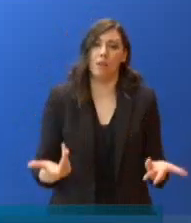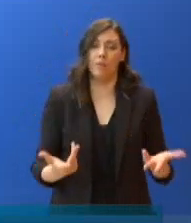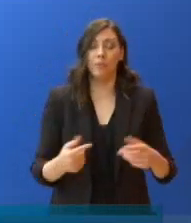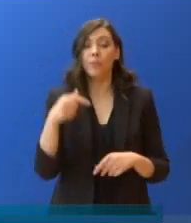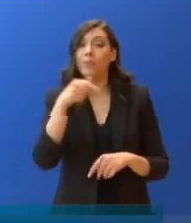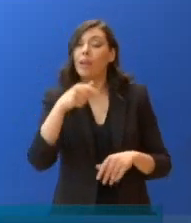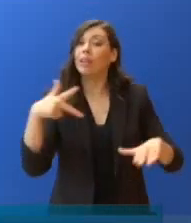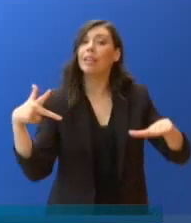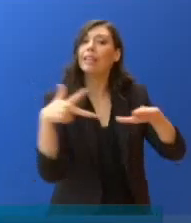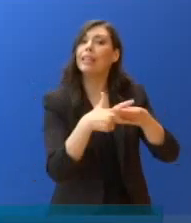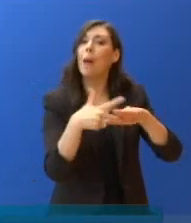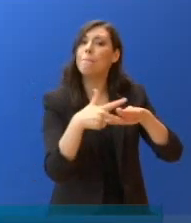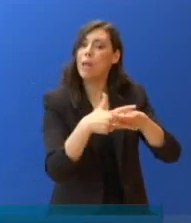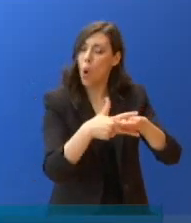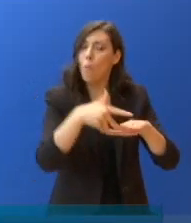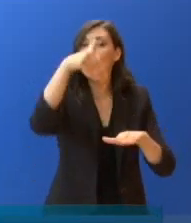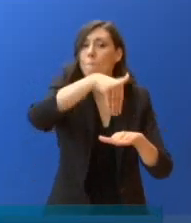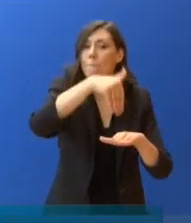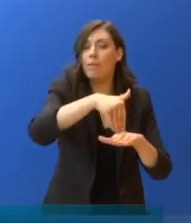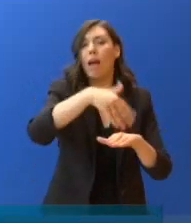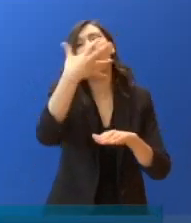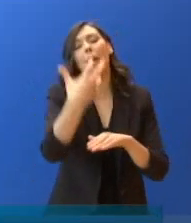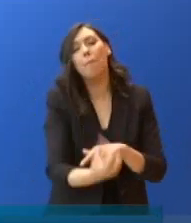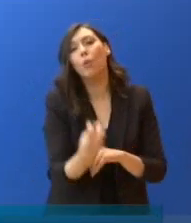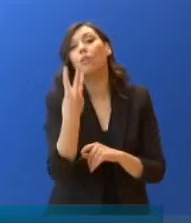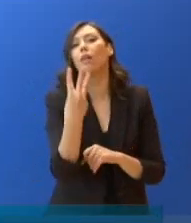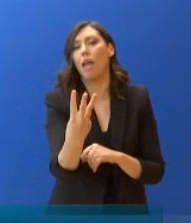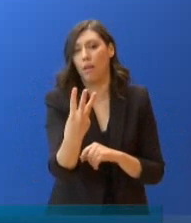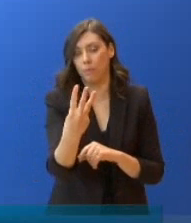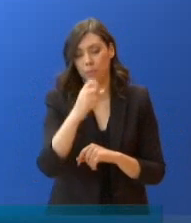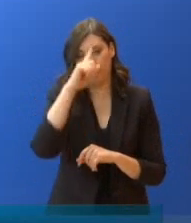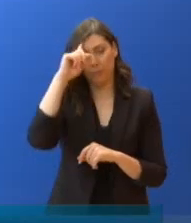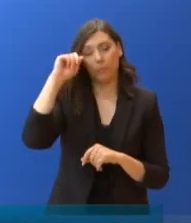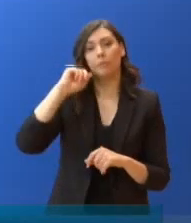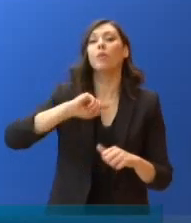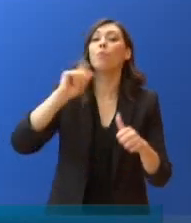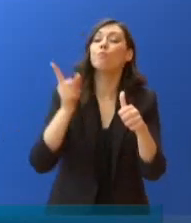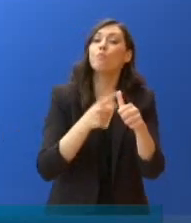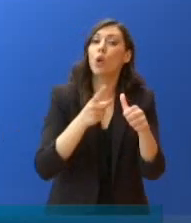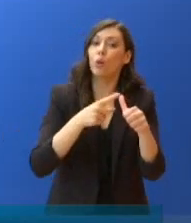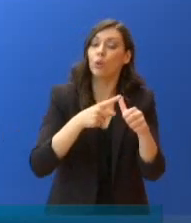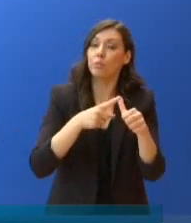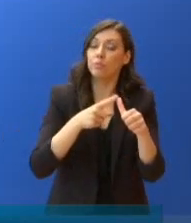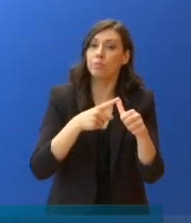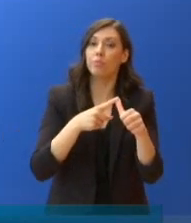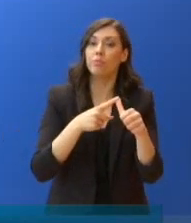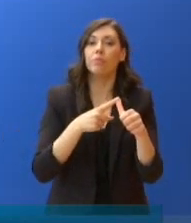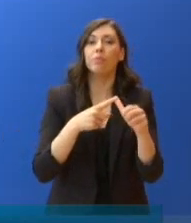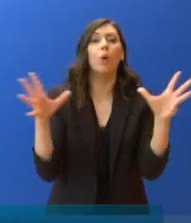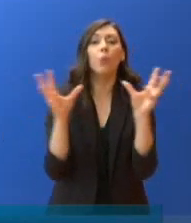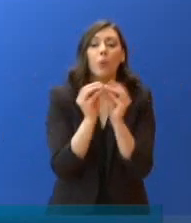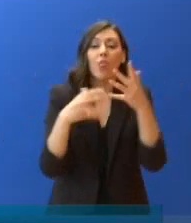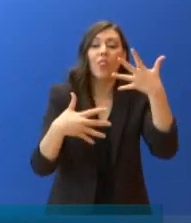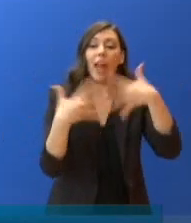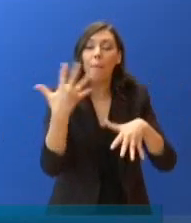σχηματικά, από τρεις διαφορετικούς ορόφους. Ο πρώτος είναι ο όροφος που έχει να κάνει με τα 15